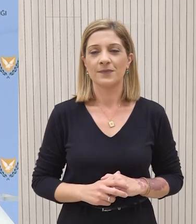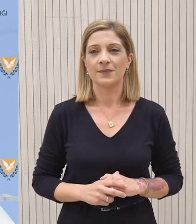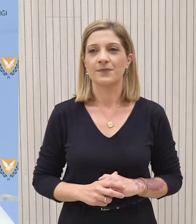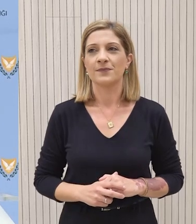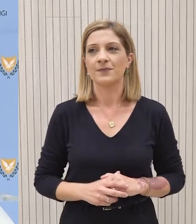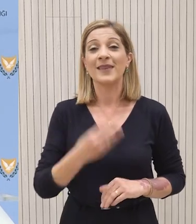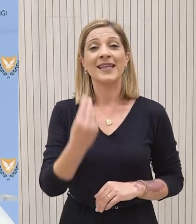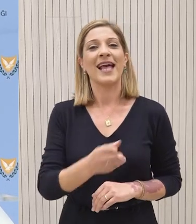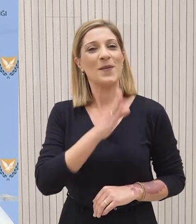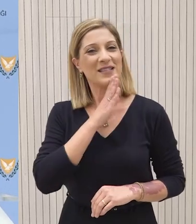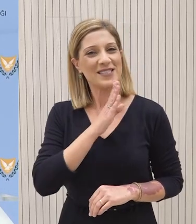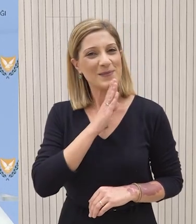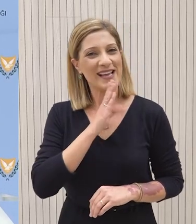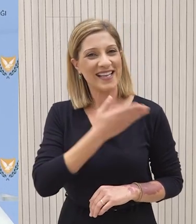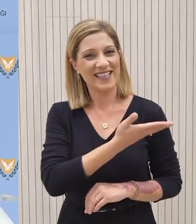Καλό μεσημέρι.